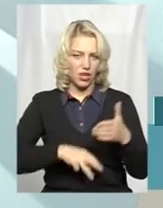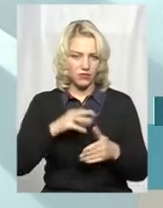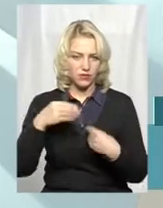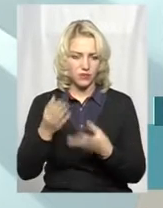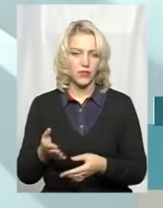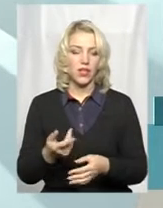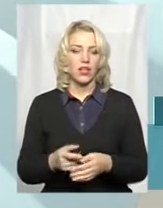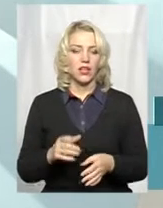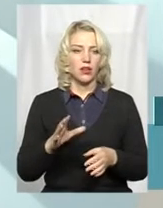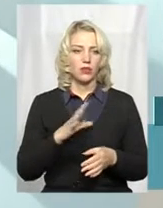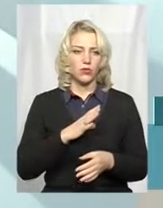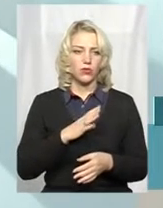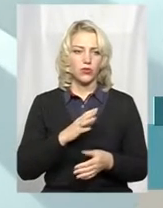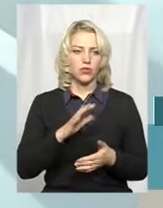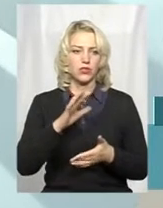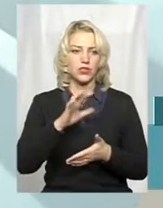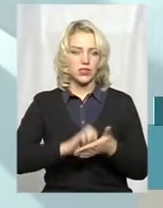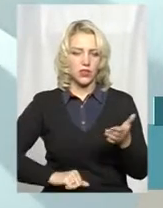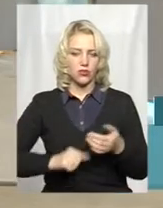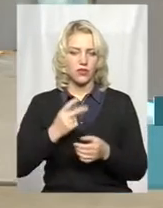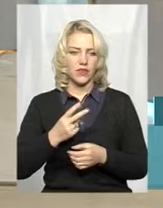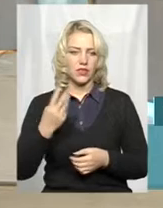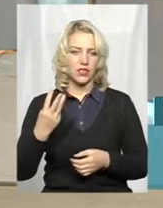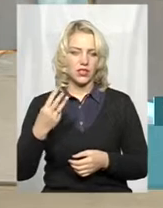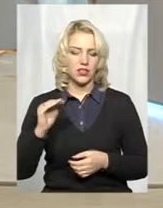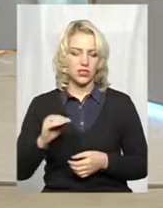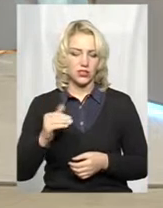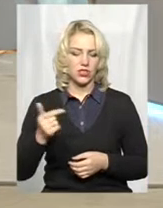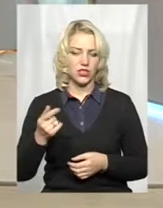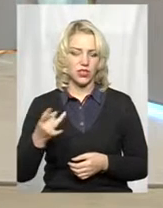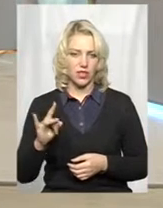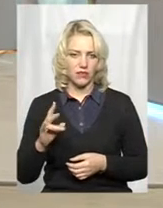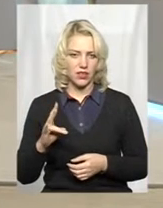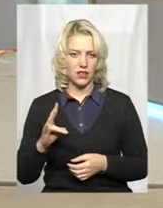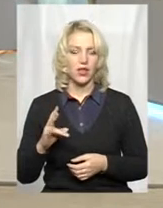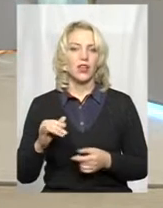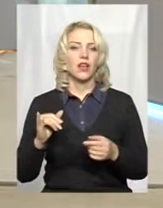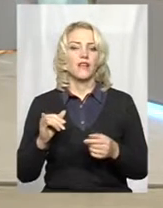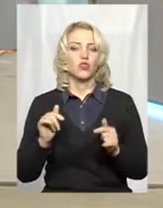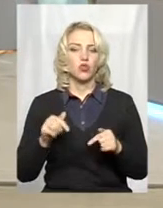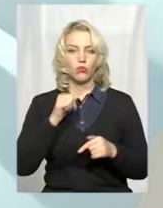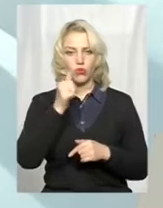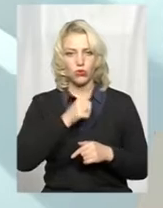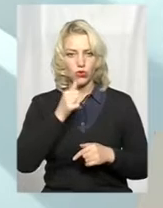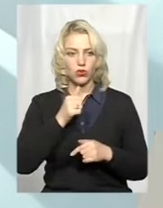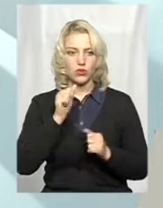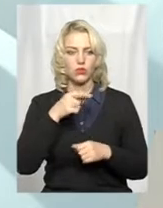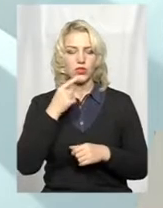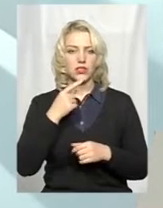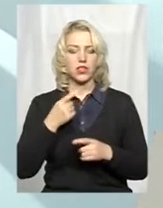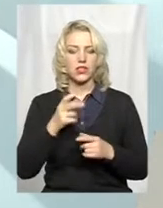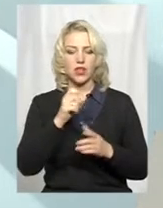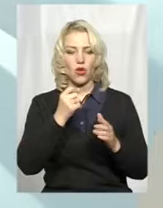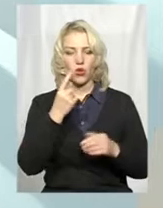Стягнуто більше 23 тисяч гривень. Цього ж року вже, скажімо, за 11